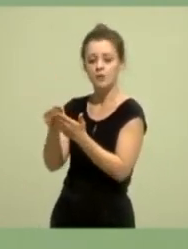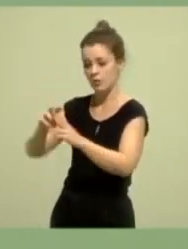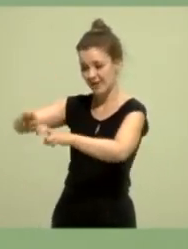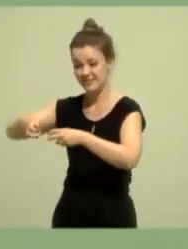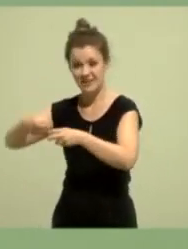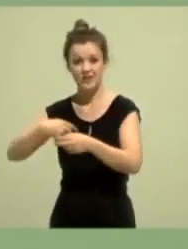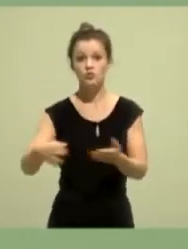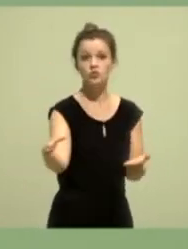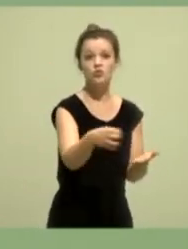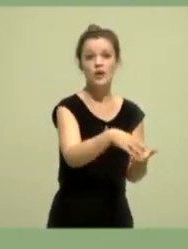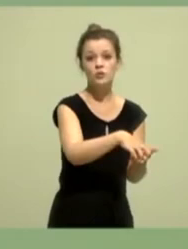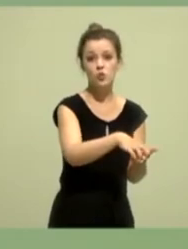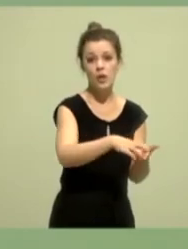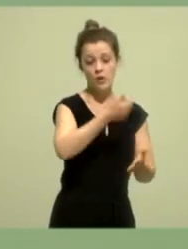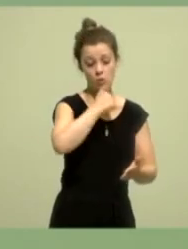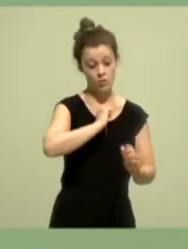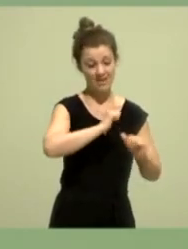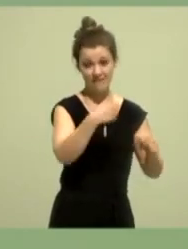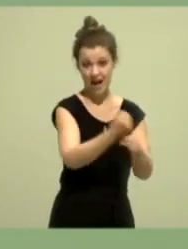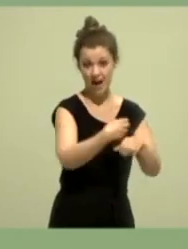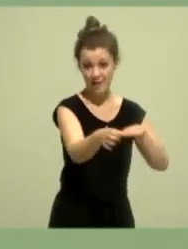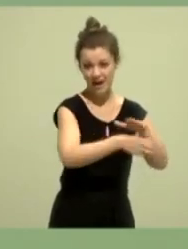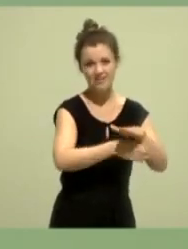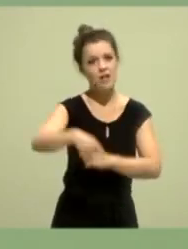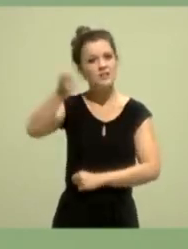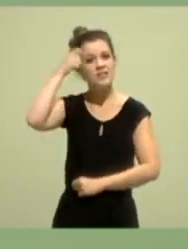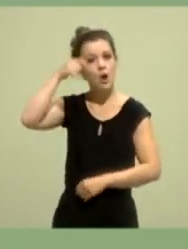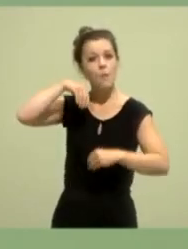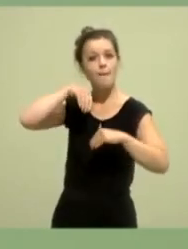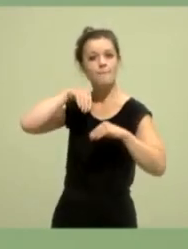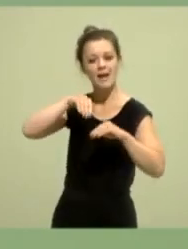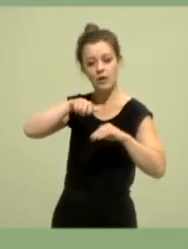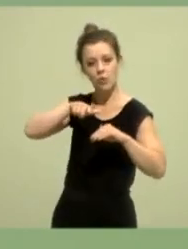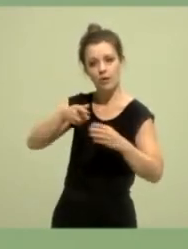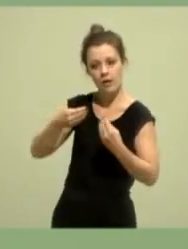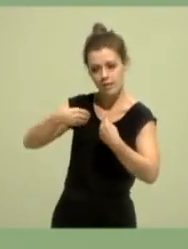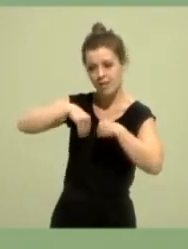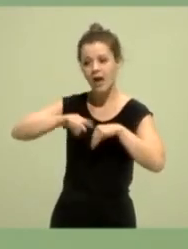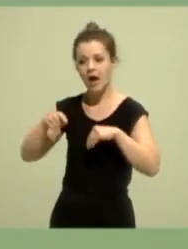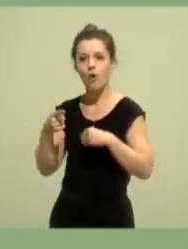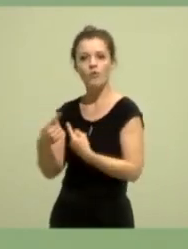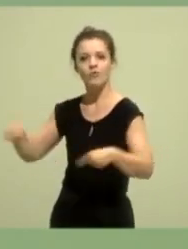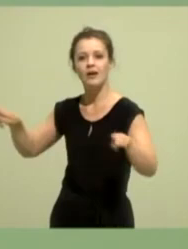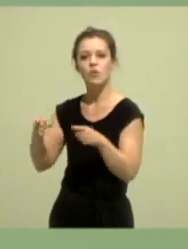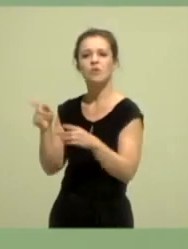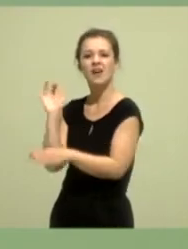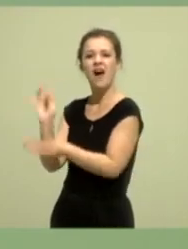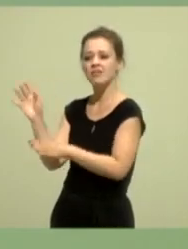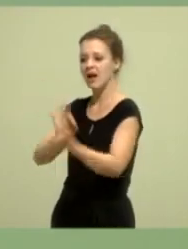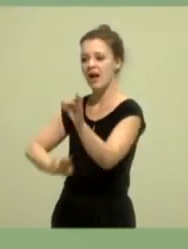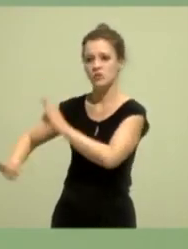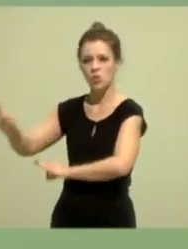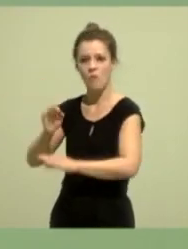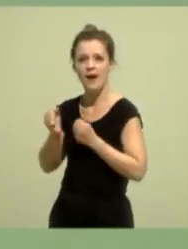ich bin Traumapädagogin, ich bin Anti-Atom-Aktivistin, in meiner Freizeit bin ich auch Sängerin und ich bin Kreistagsabgeordnete und